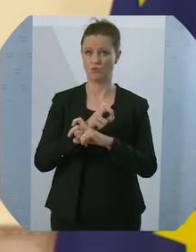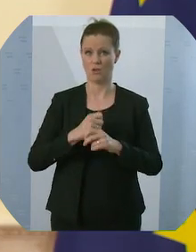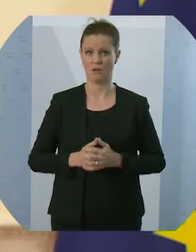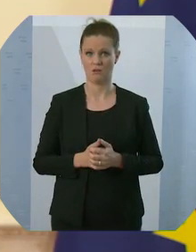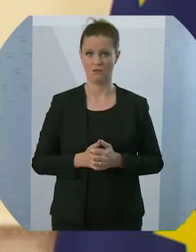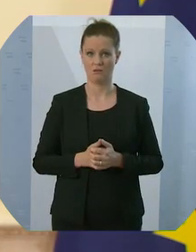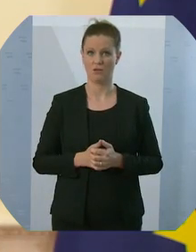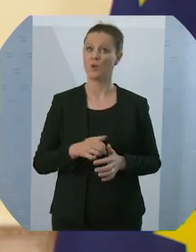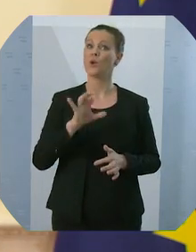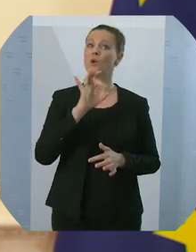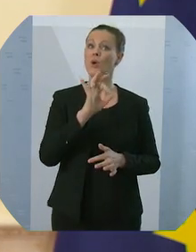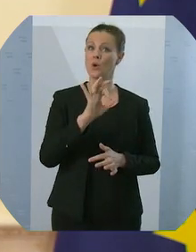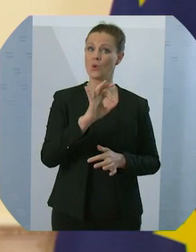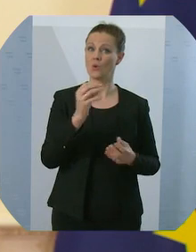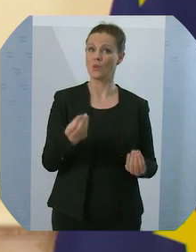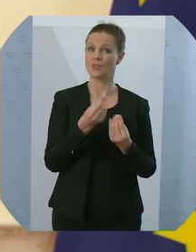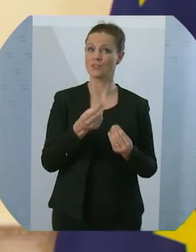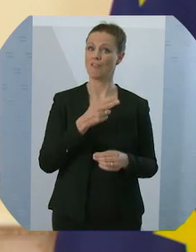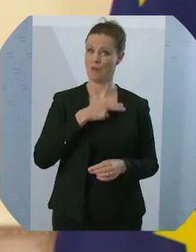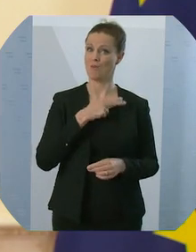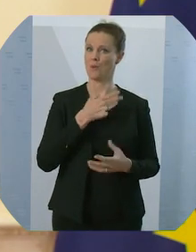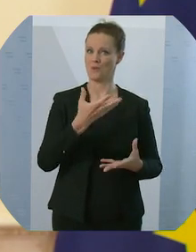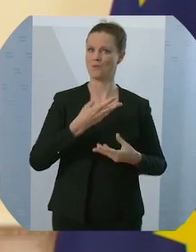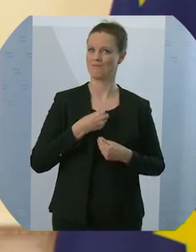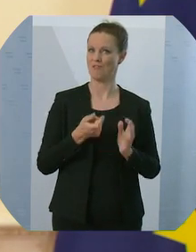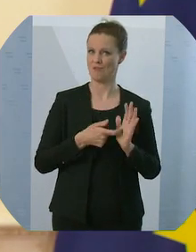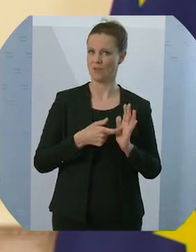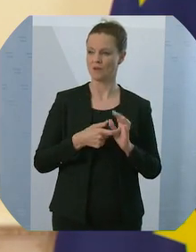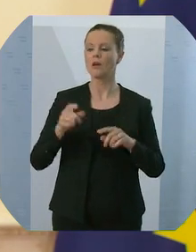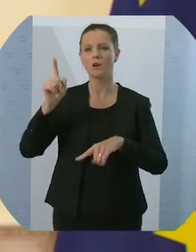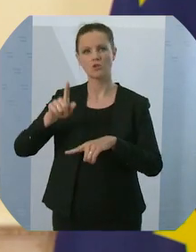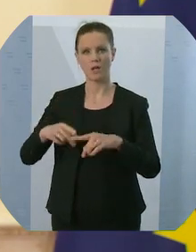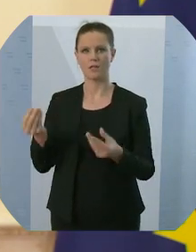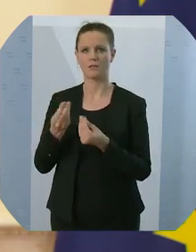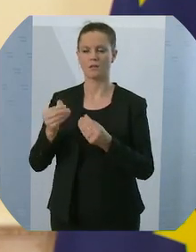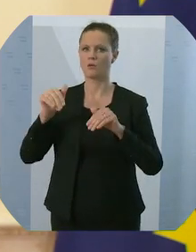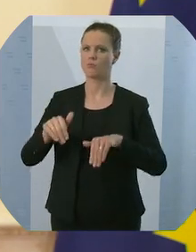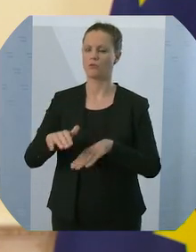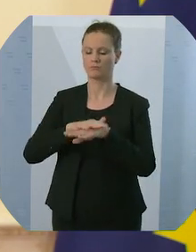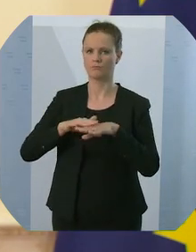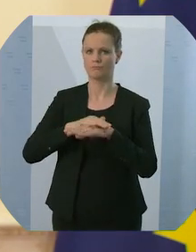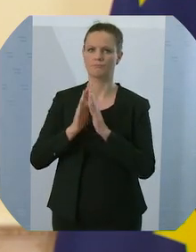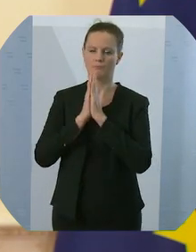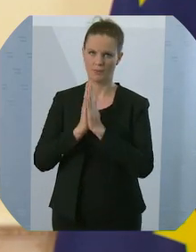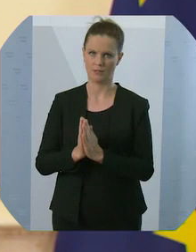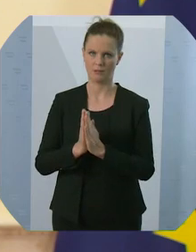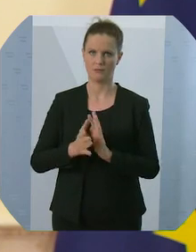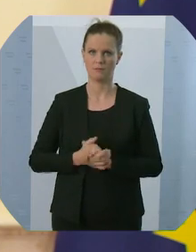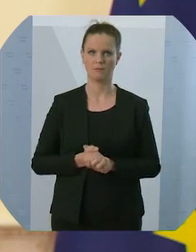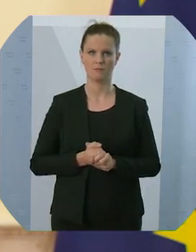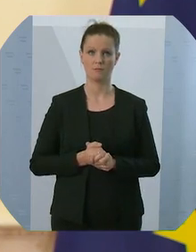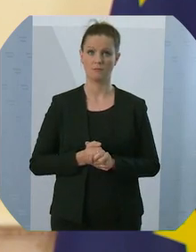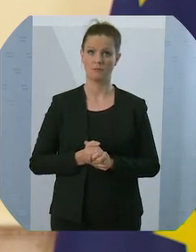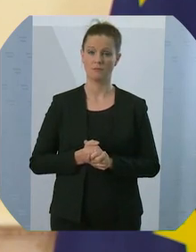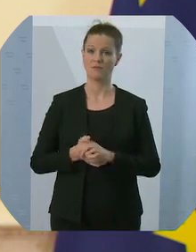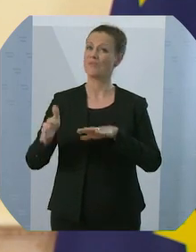Kredit fordern, müssen wir für unsere schlechten um Verzeihung anbitten. Und zwar um Verzeihung jener, die